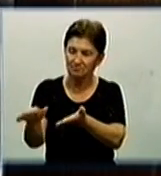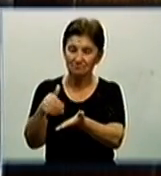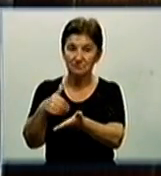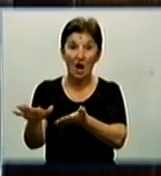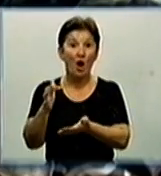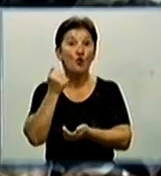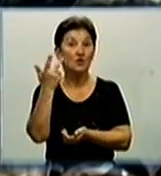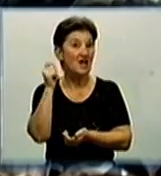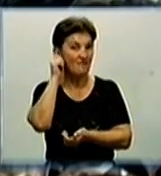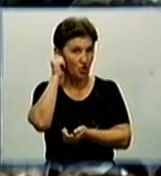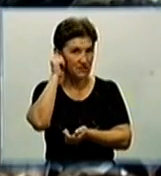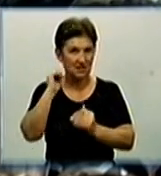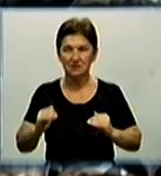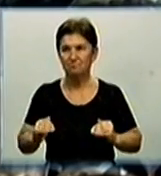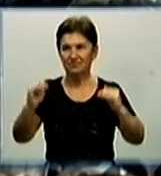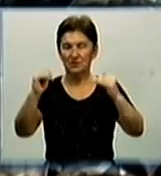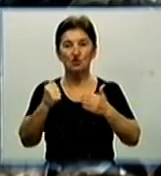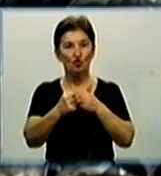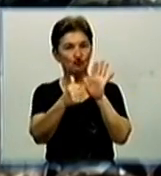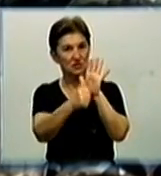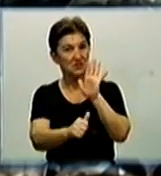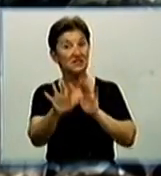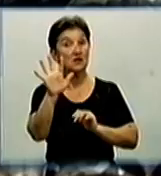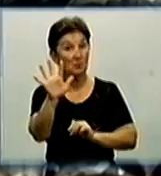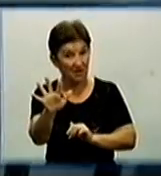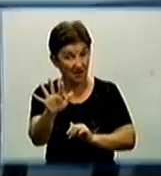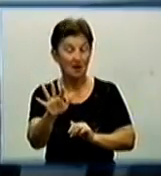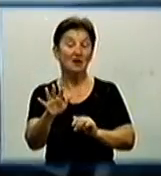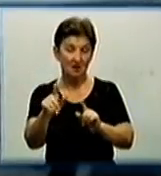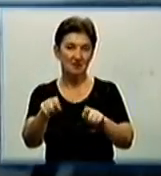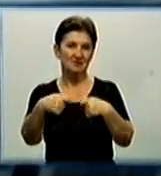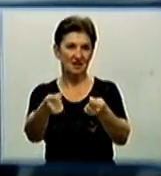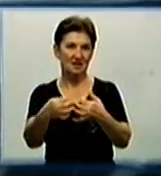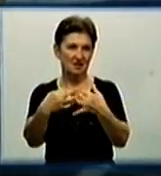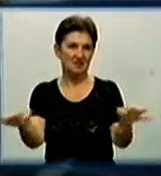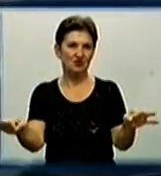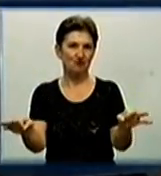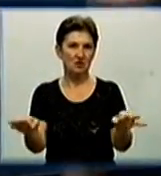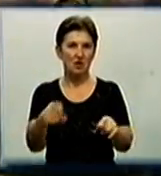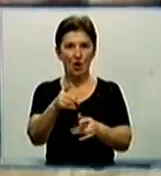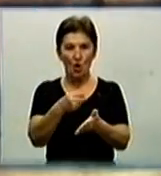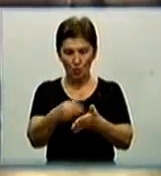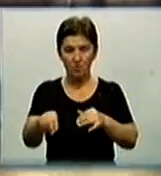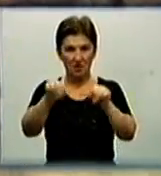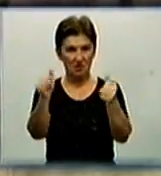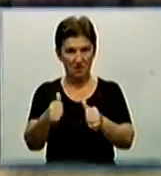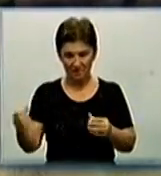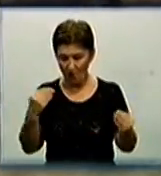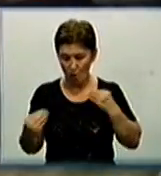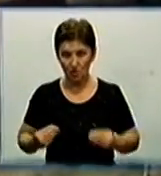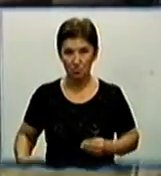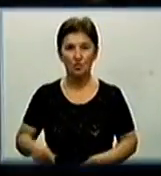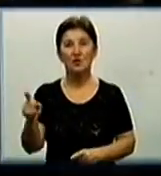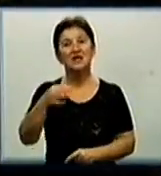мобілізованих збільшили до 65, прапорщик запасу отримав зелене світло. Чоловік за свої гроші купив форму. У військоматі